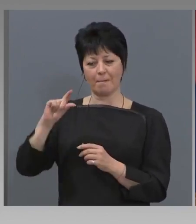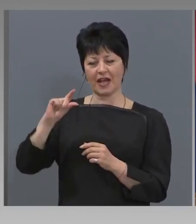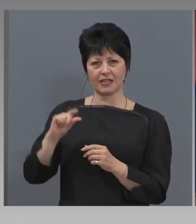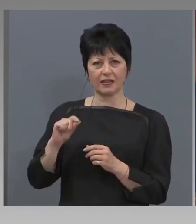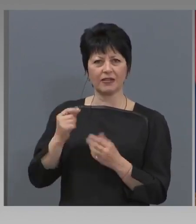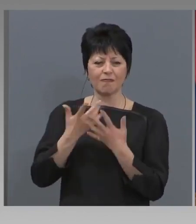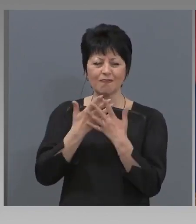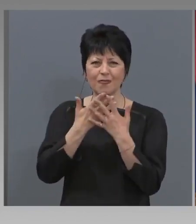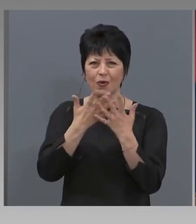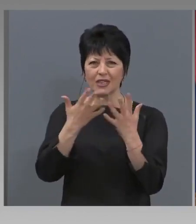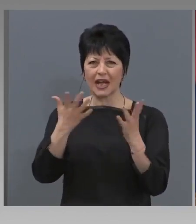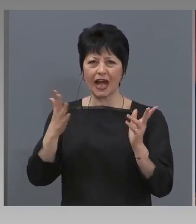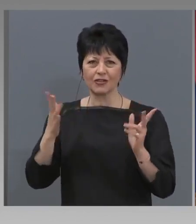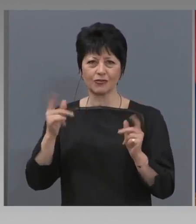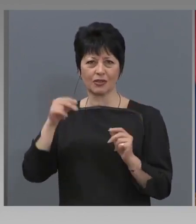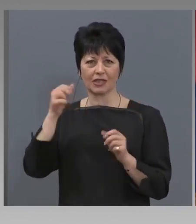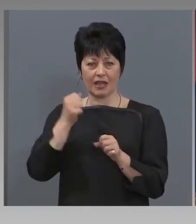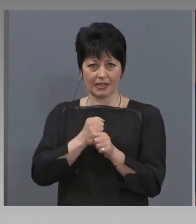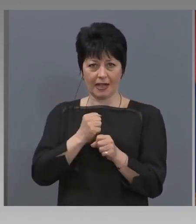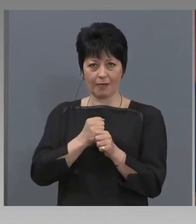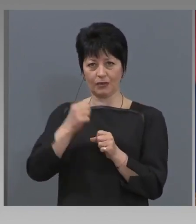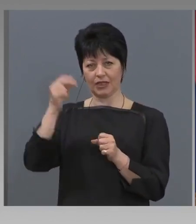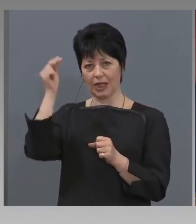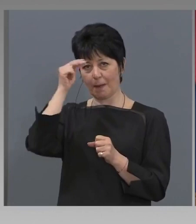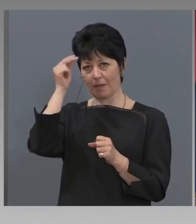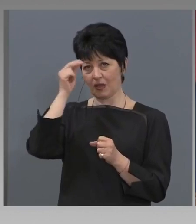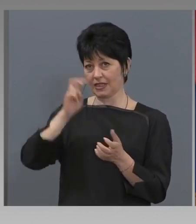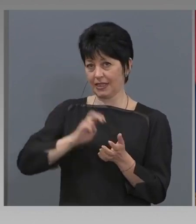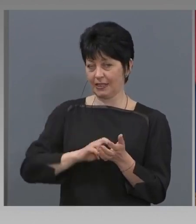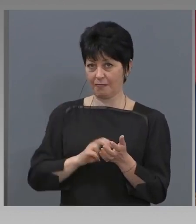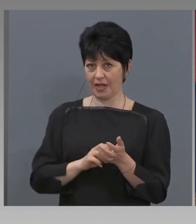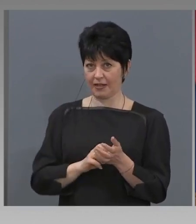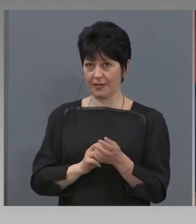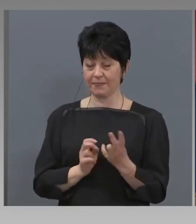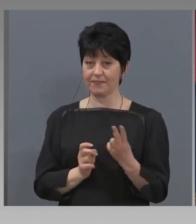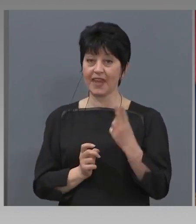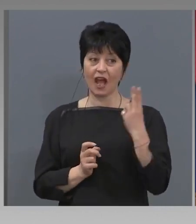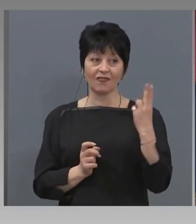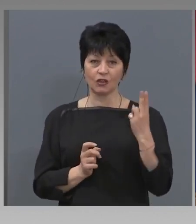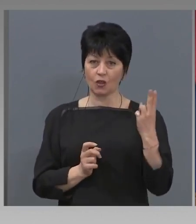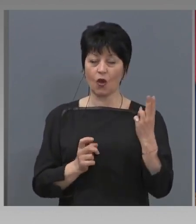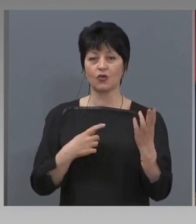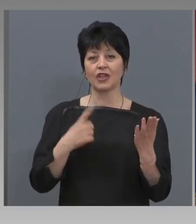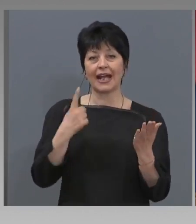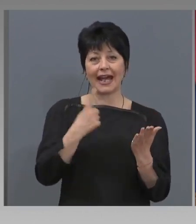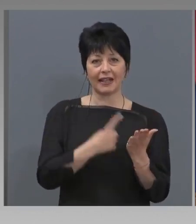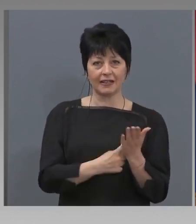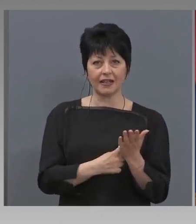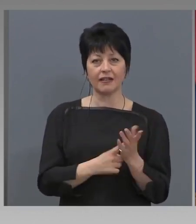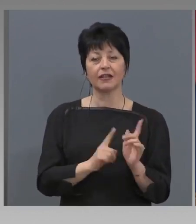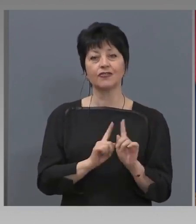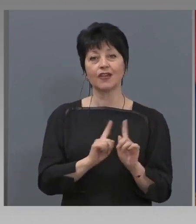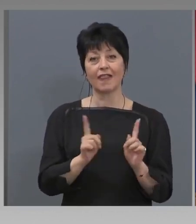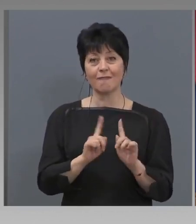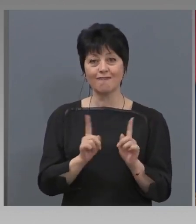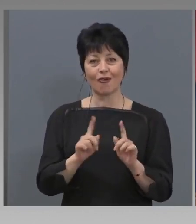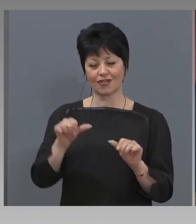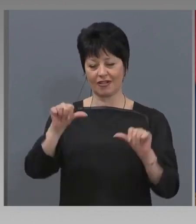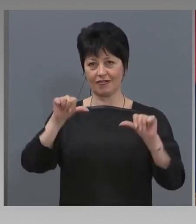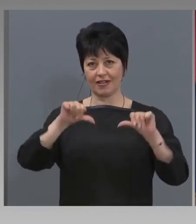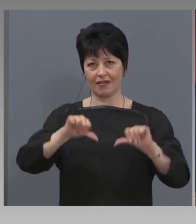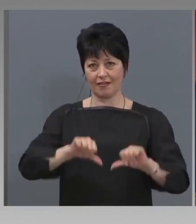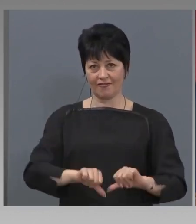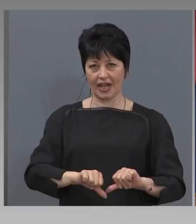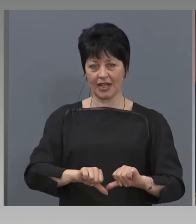прозрачност на работа на българските банки. И второ, гарантира, че не може да фалира банка по този